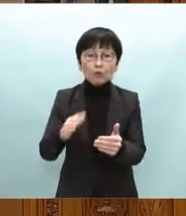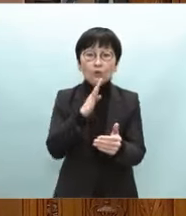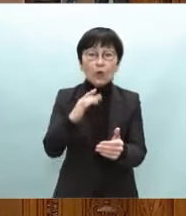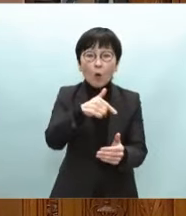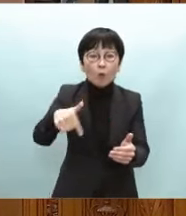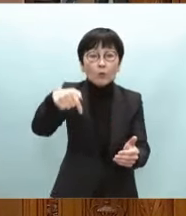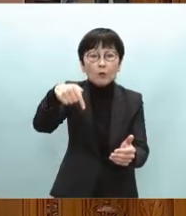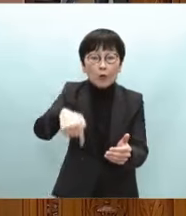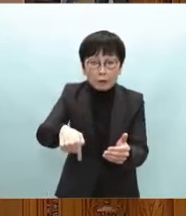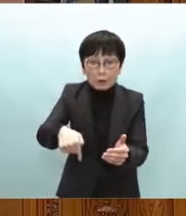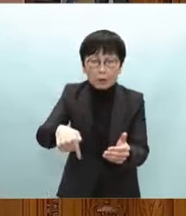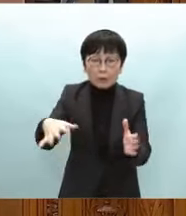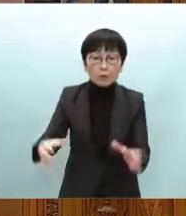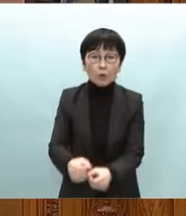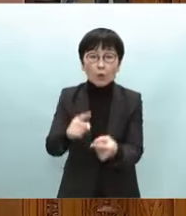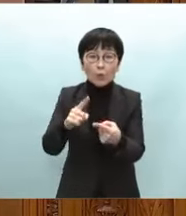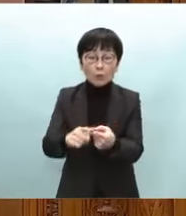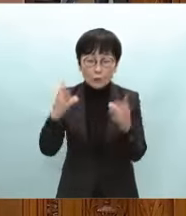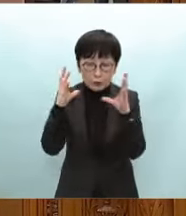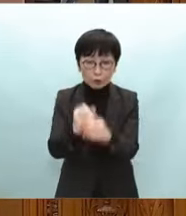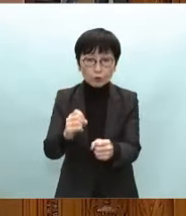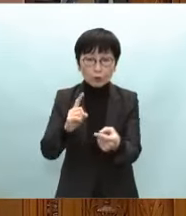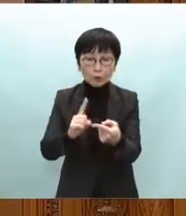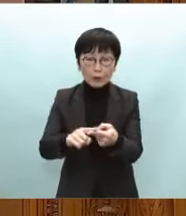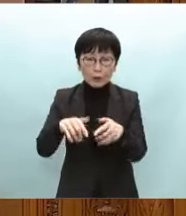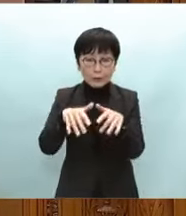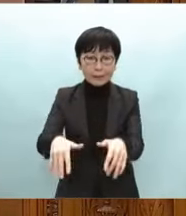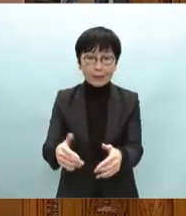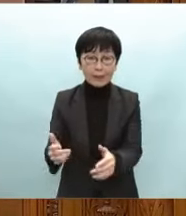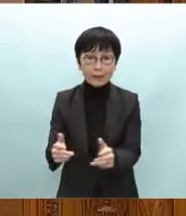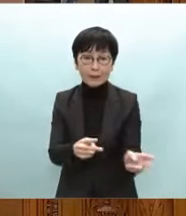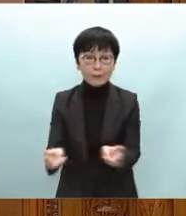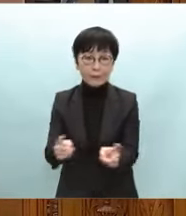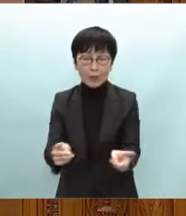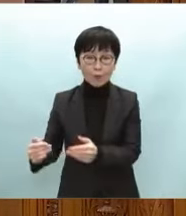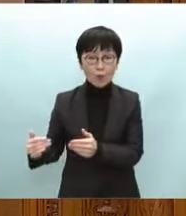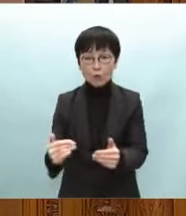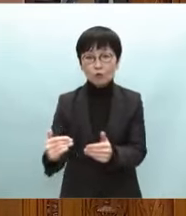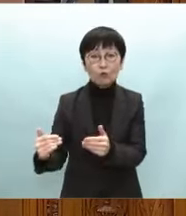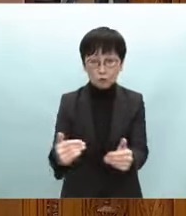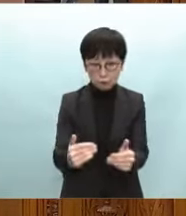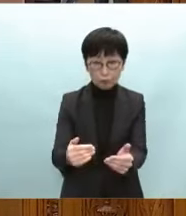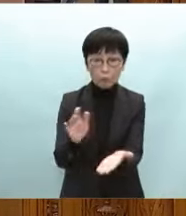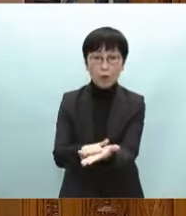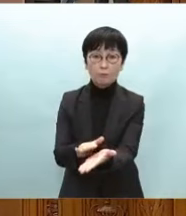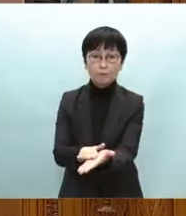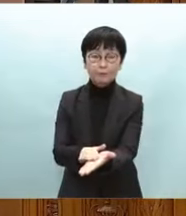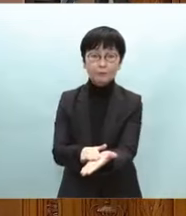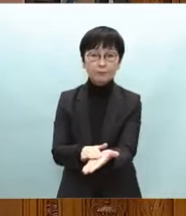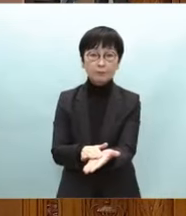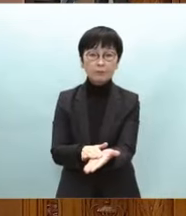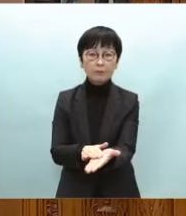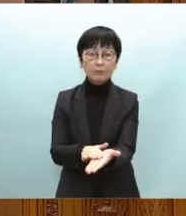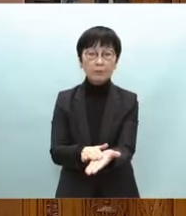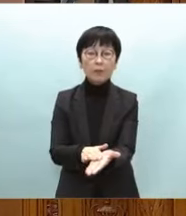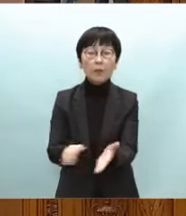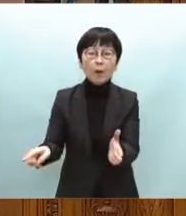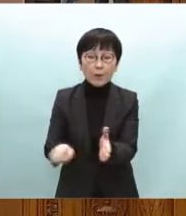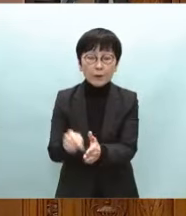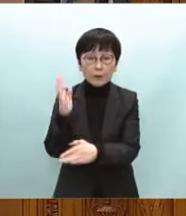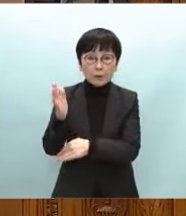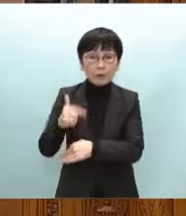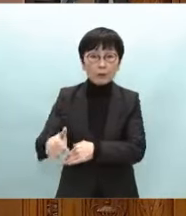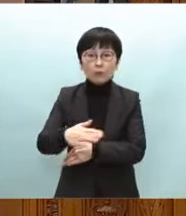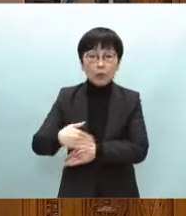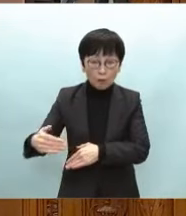おいて総合的かつ集中的に体制整備を推進することとされていますこれまで政府では